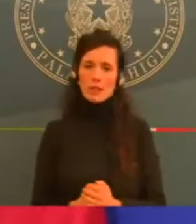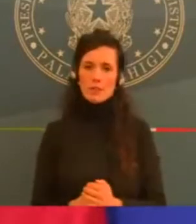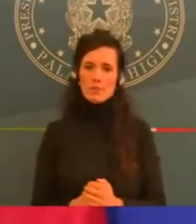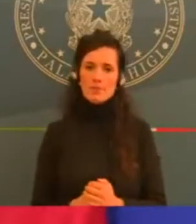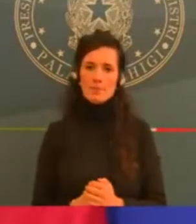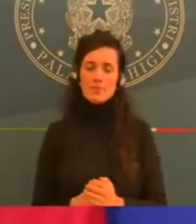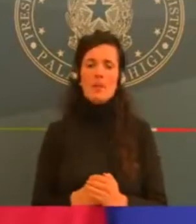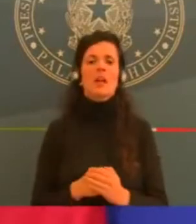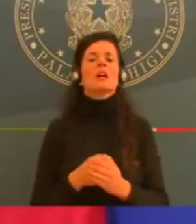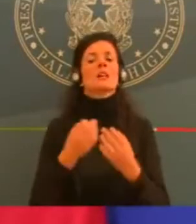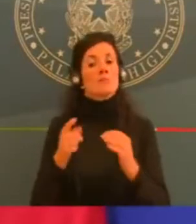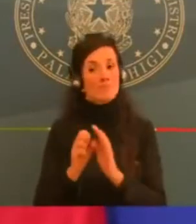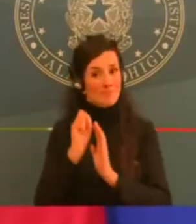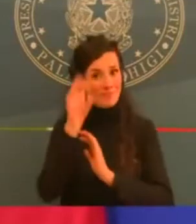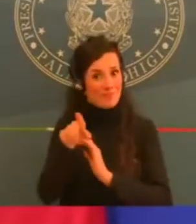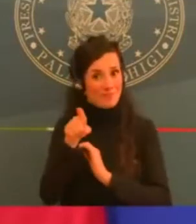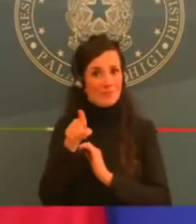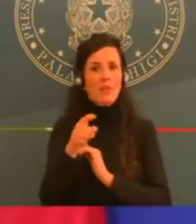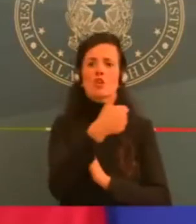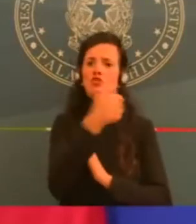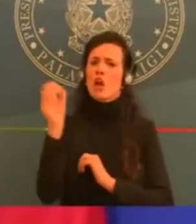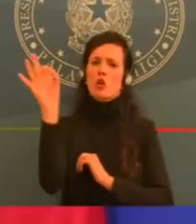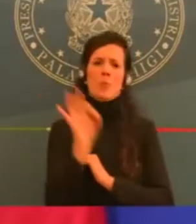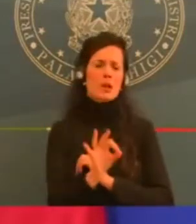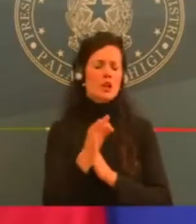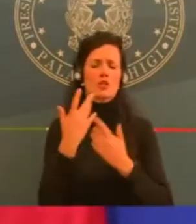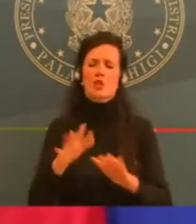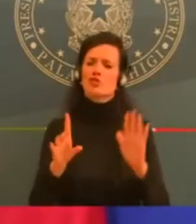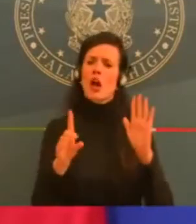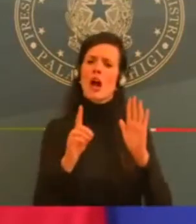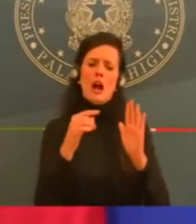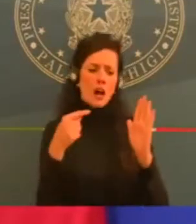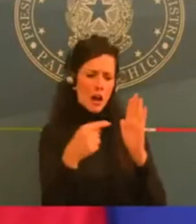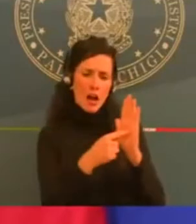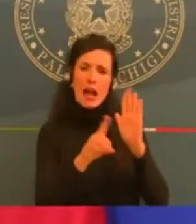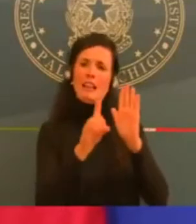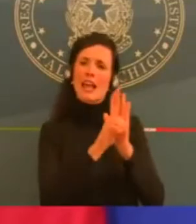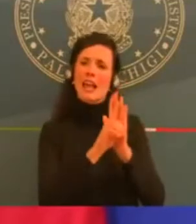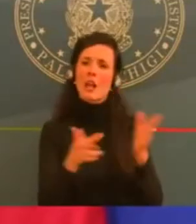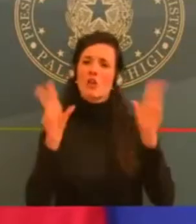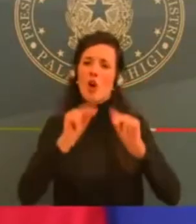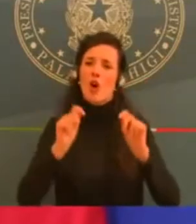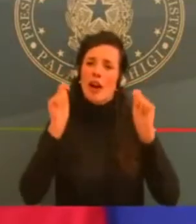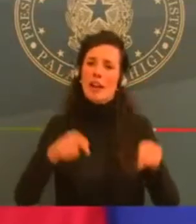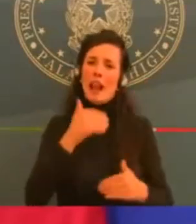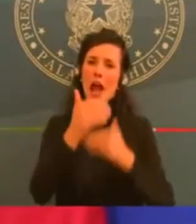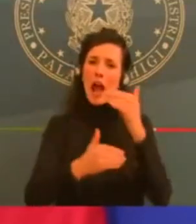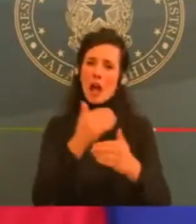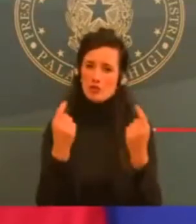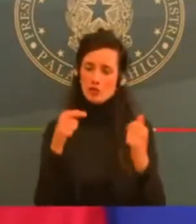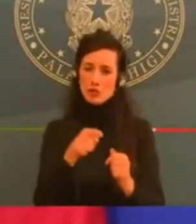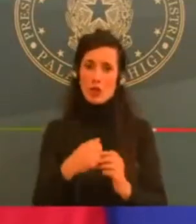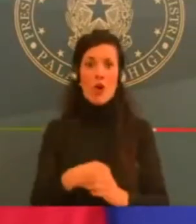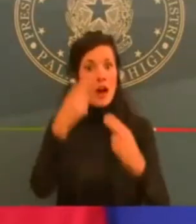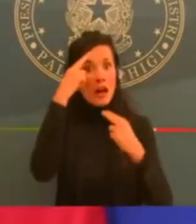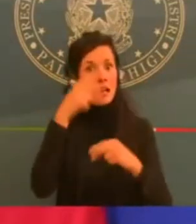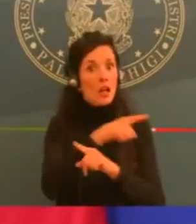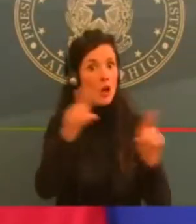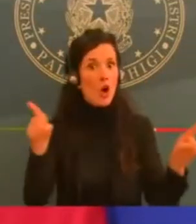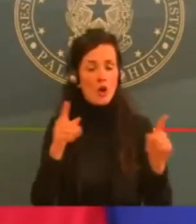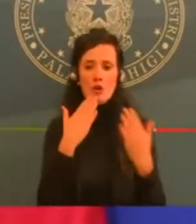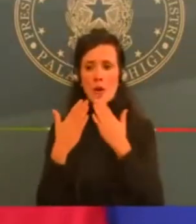Parlamento, appena concluso la conversione dei primi quattro decreti ristori, sono tutti confluiti in un unico